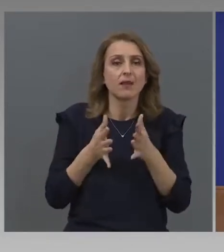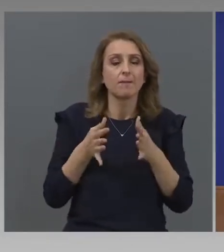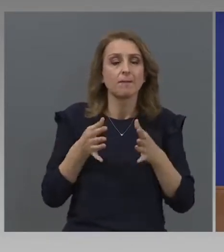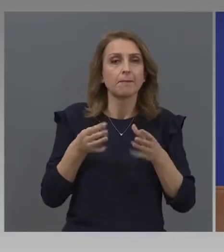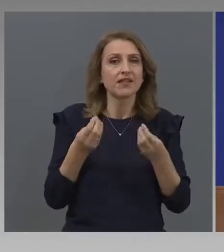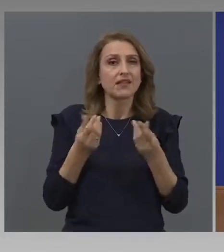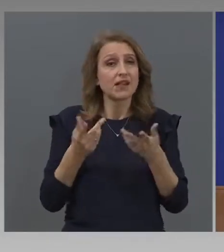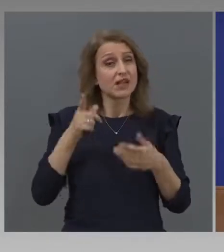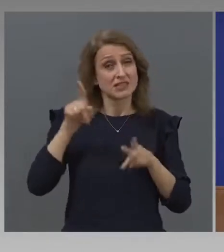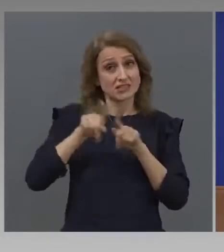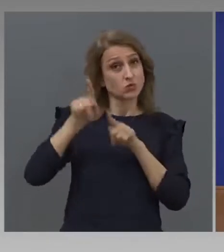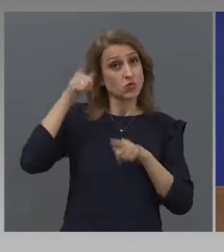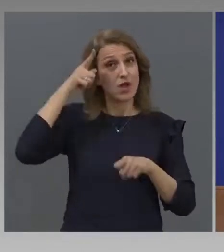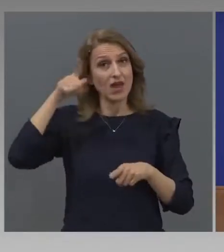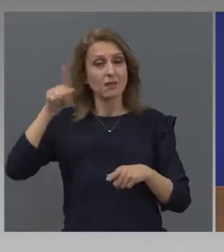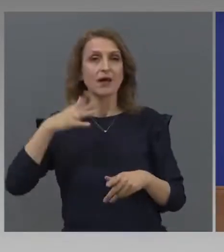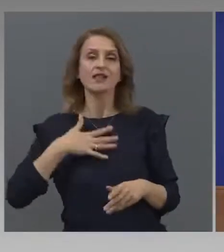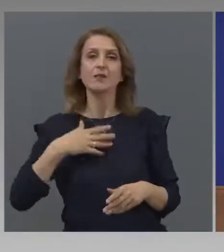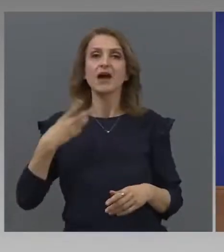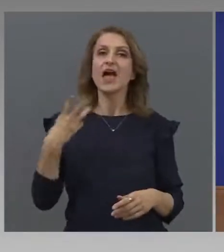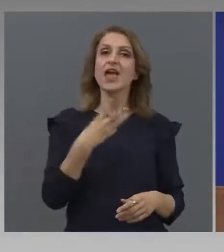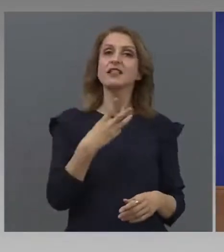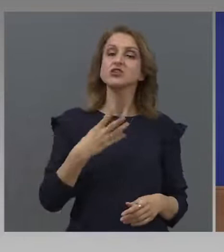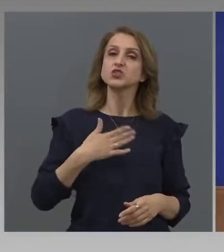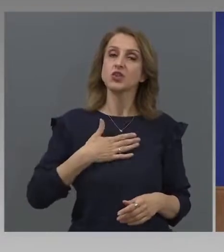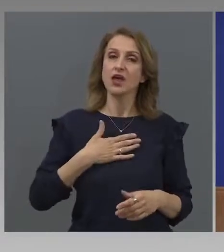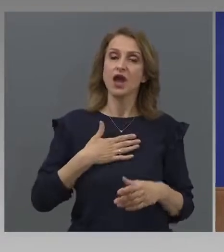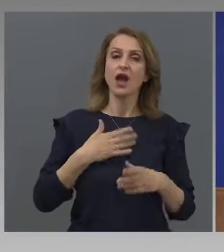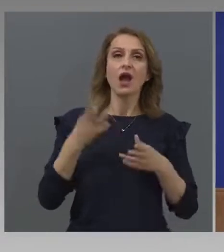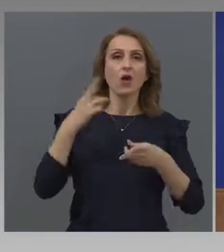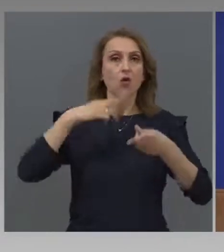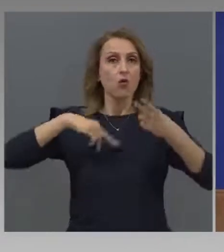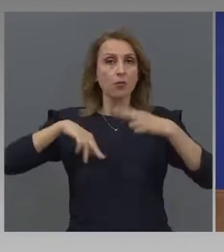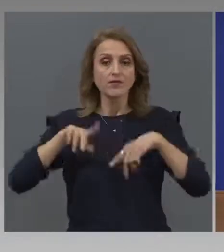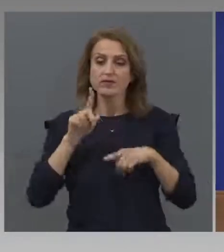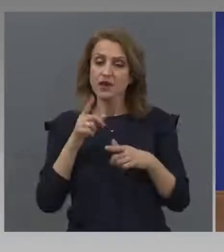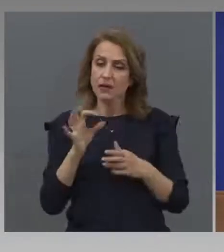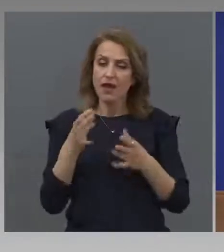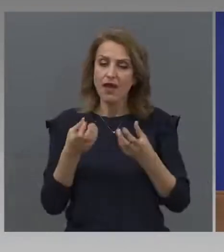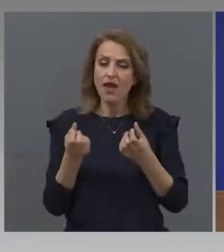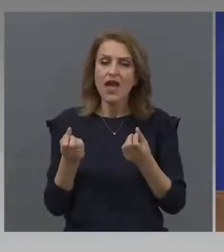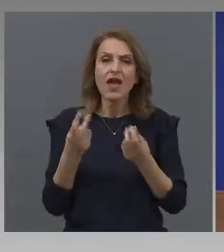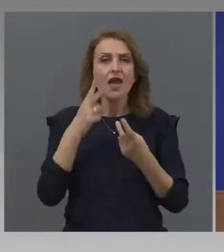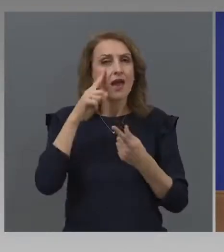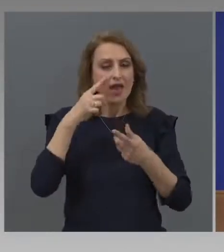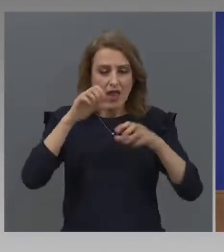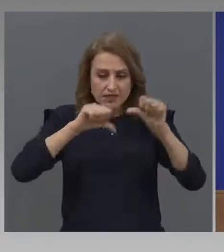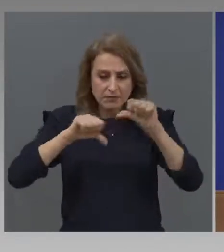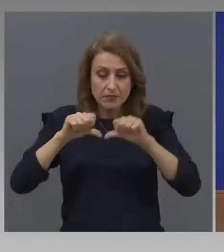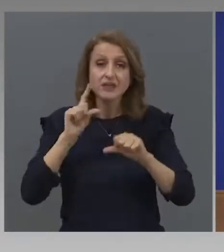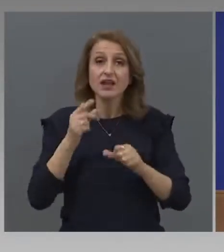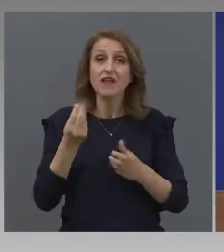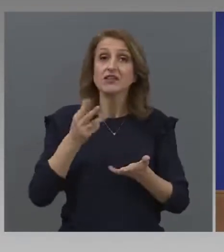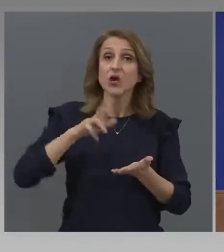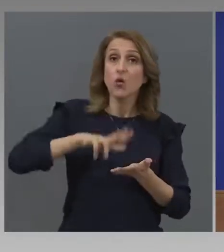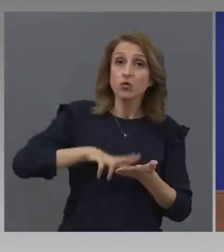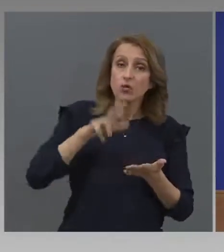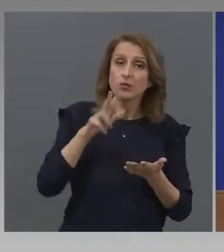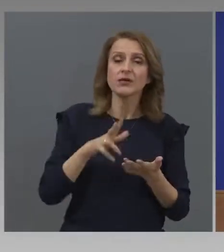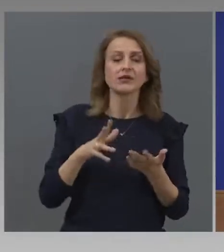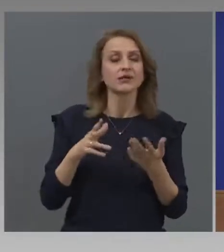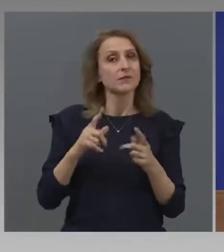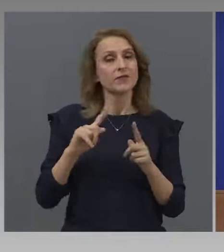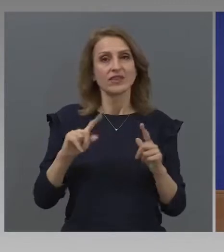Германия първо има етична комисия лекарска, която трябва да е добри експерименти. Месеци наред трябват тези неща.